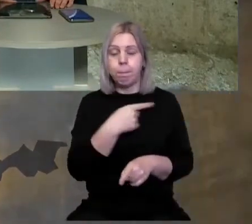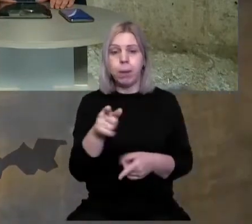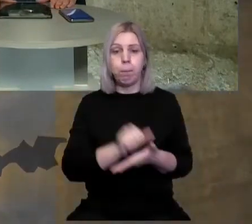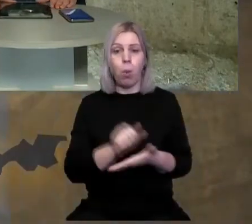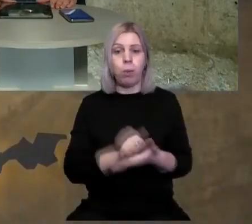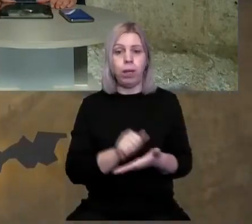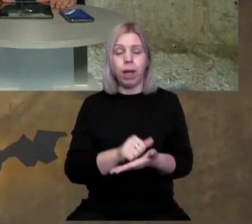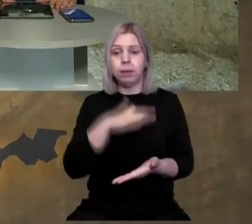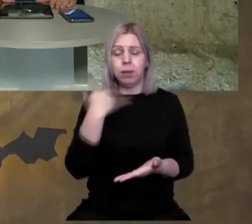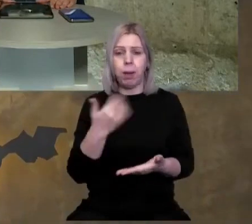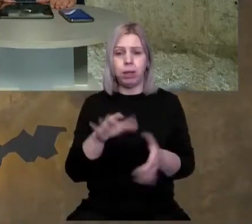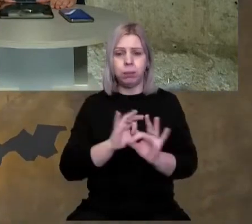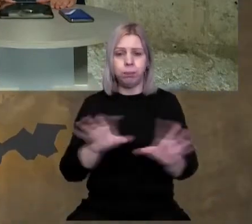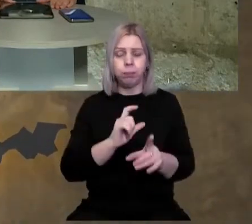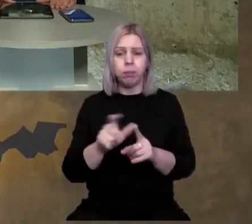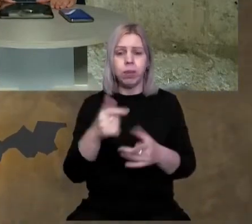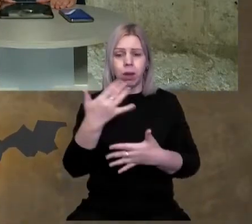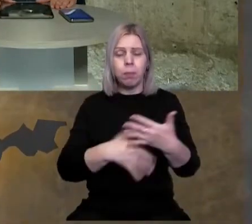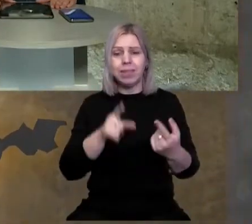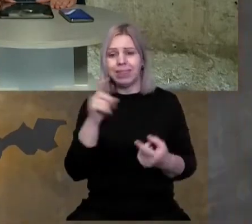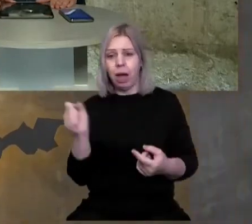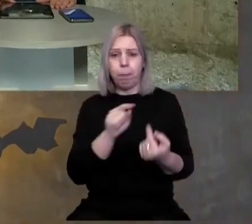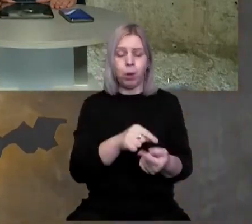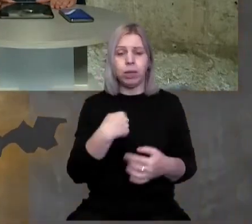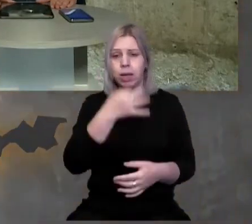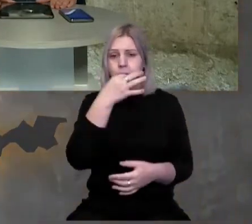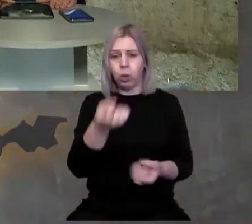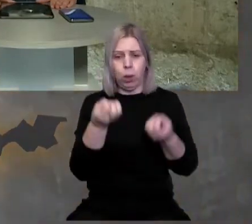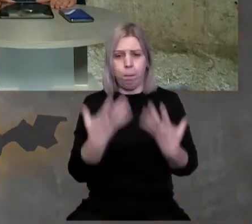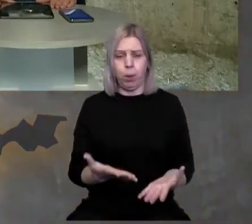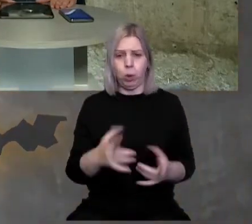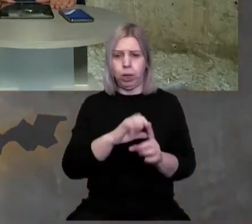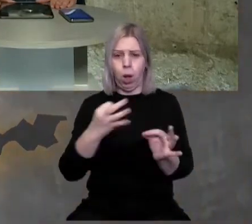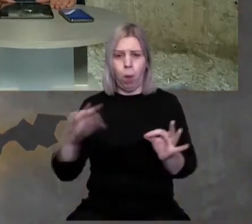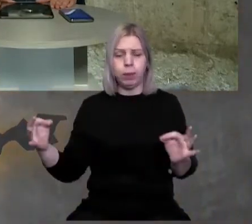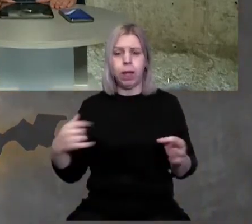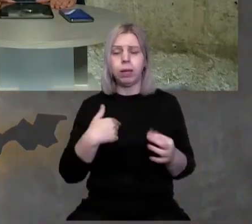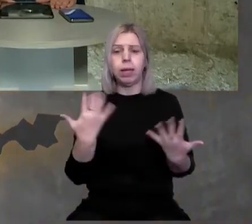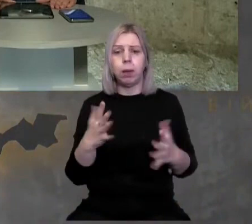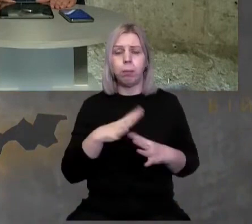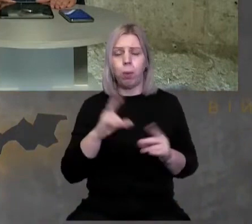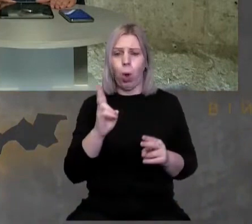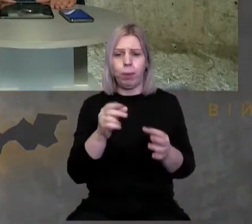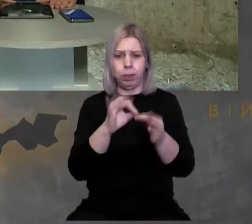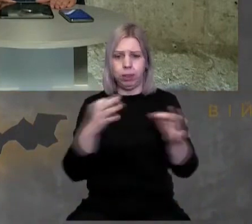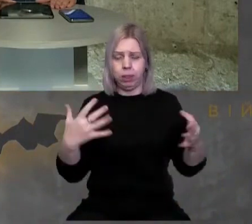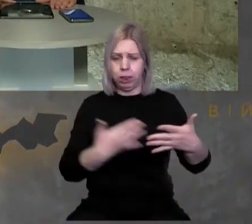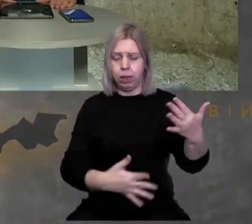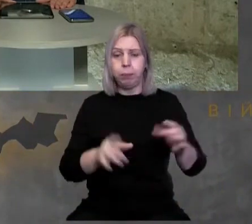публікації багато коментарів є і за і проти. Я просто скажу один простий коментар, який був простий коментар.